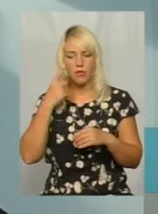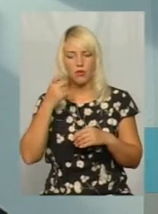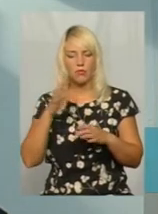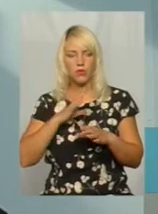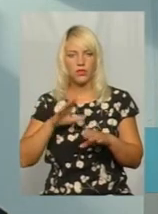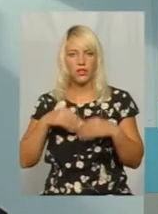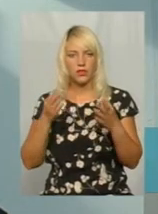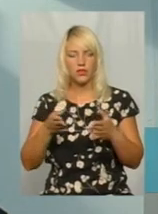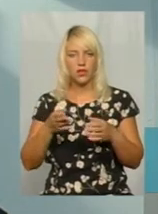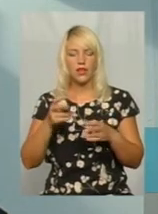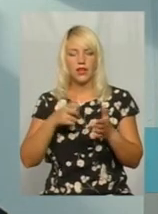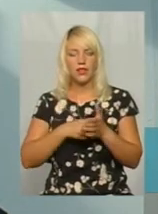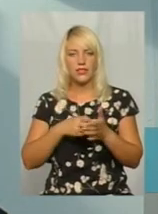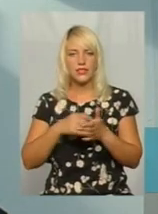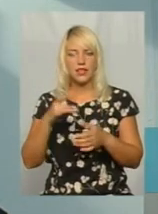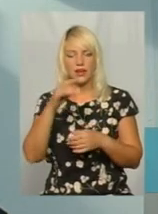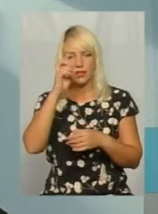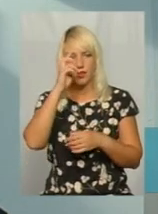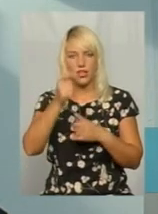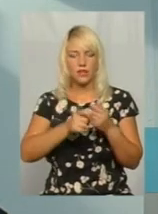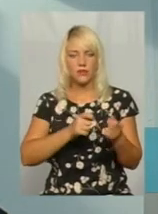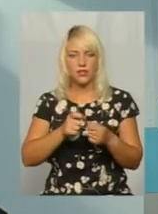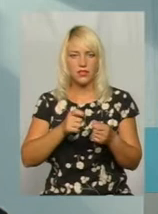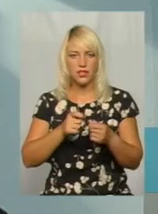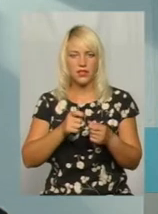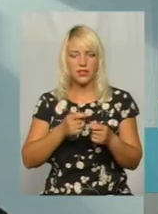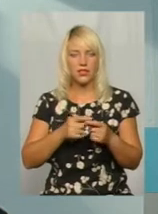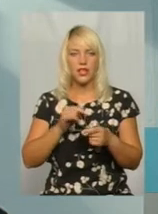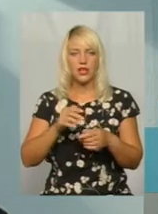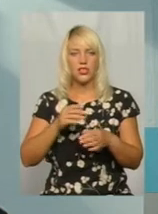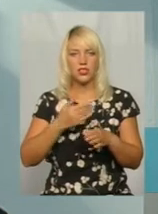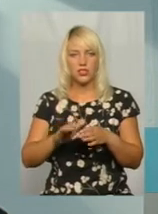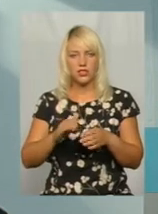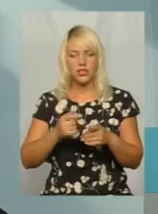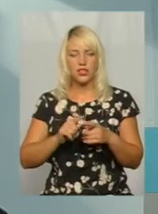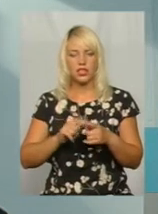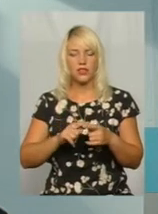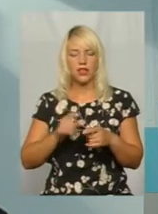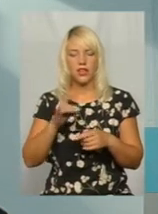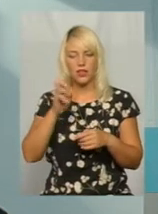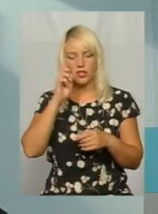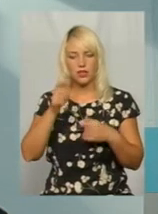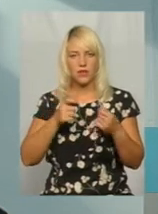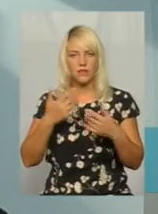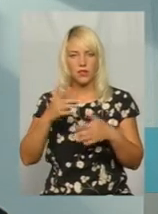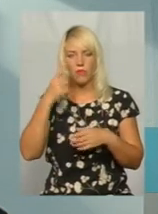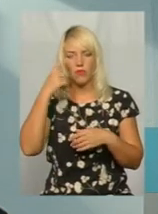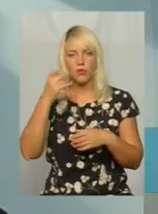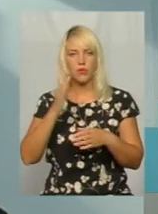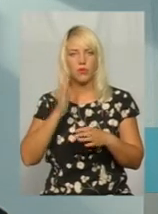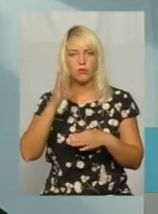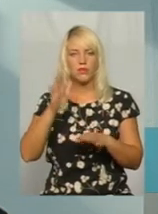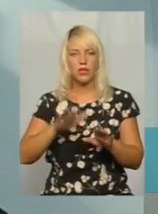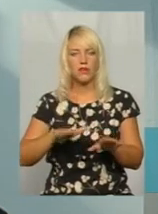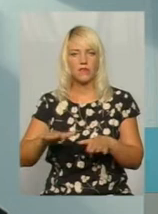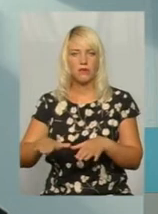до районних державних адміністрацій. Частина районних державних адміністрацій вже повідомили про перспективні місця розташування